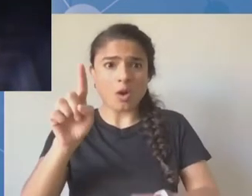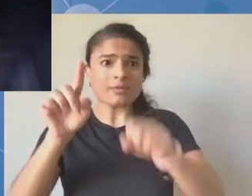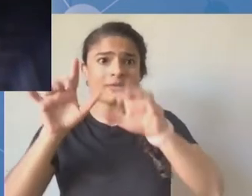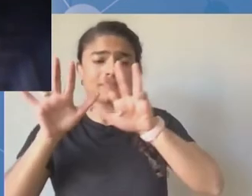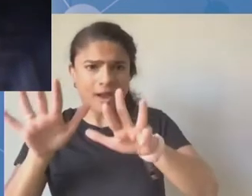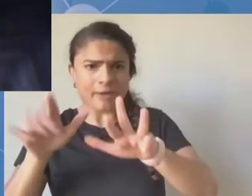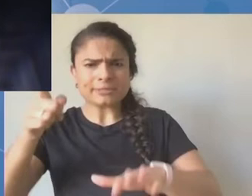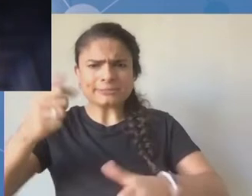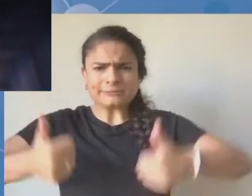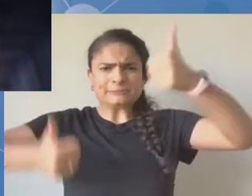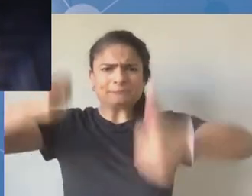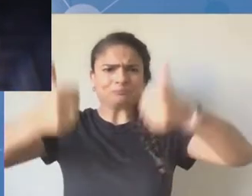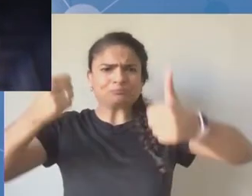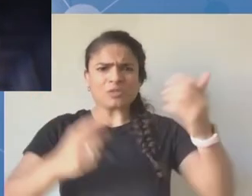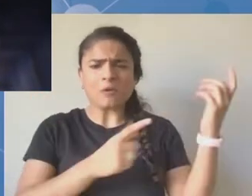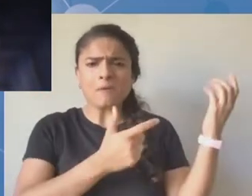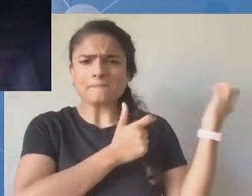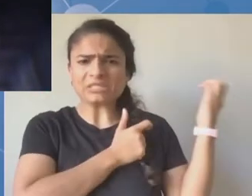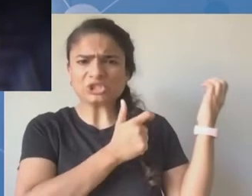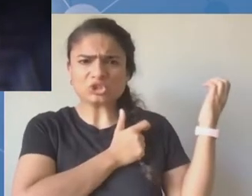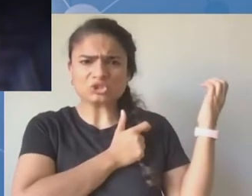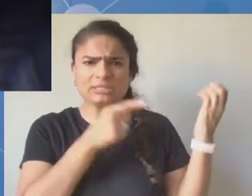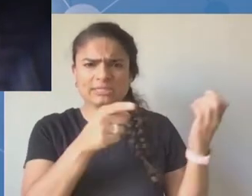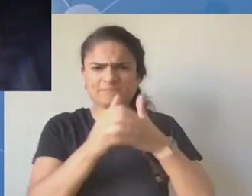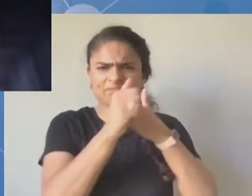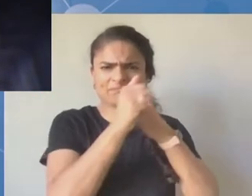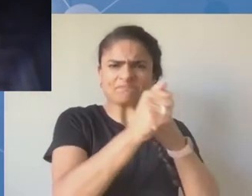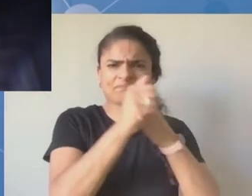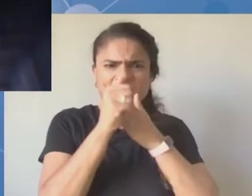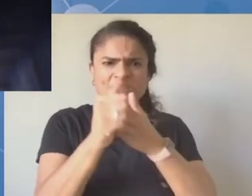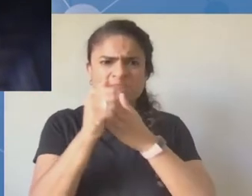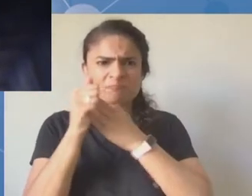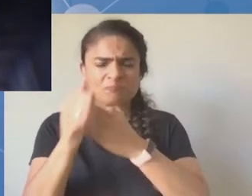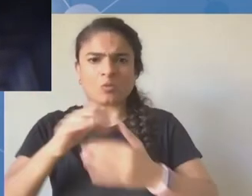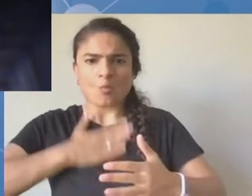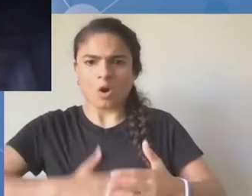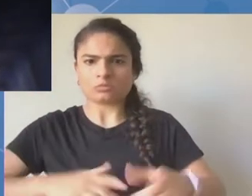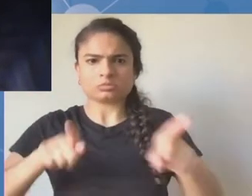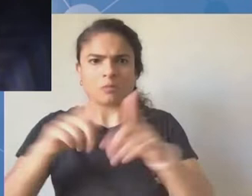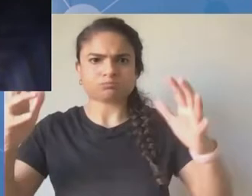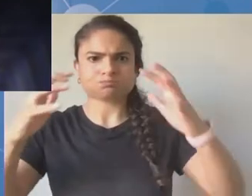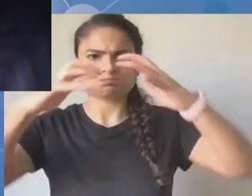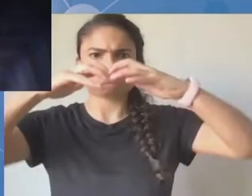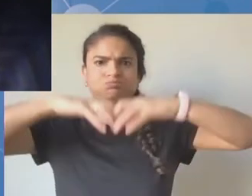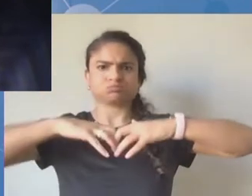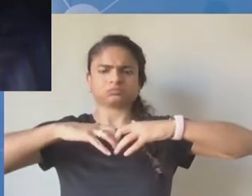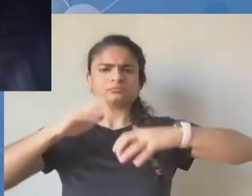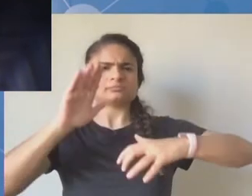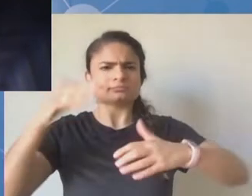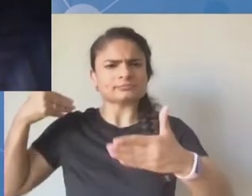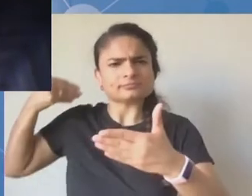wyłączania internetu w naszym kraju. A zatem z ciekawością przysługiwałam się sesjom podczas